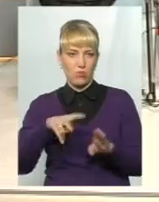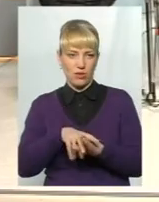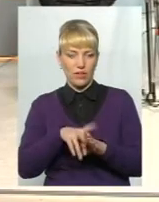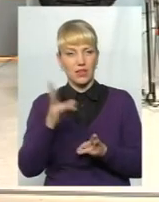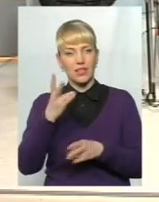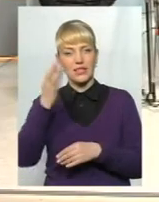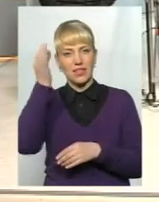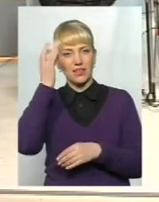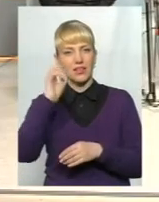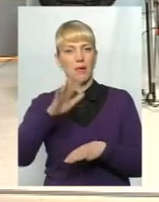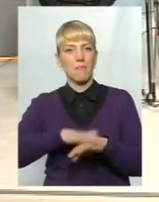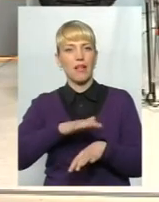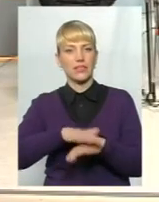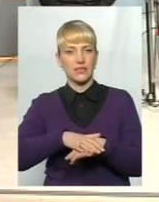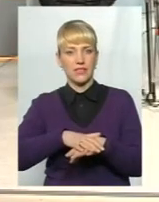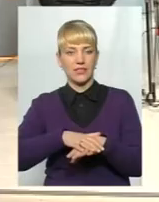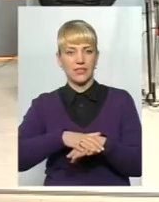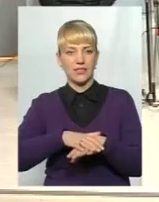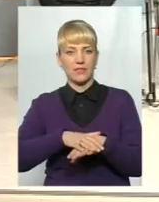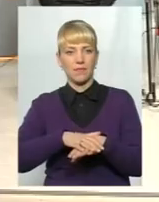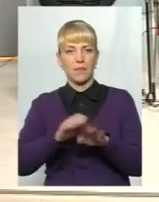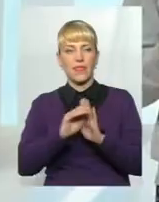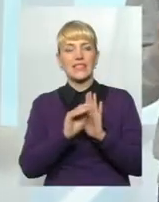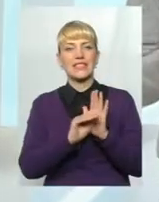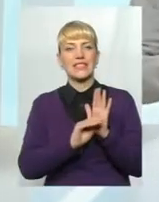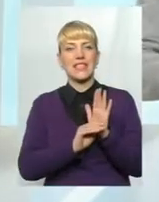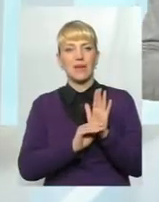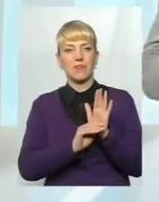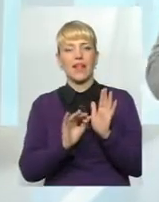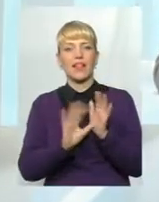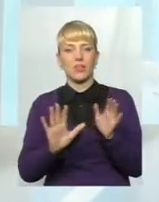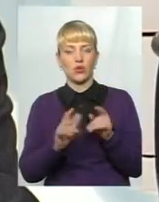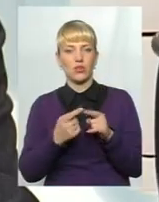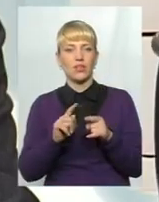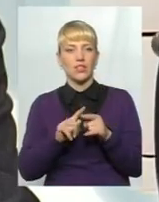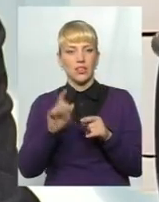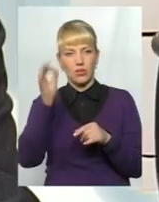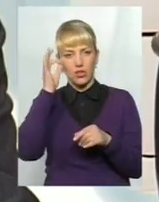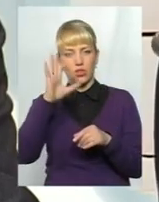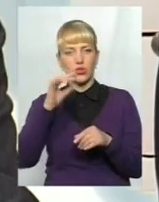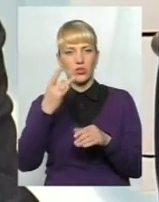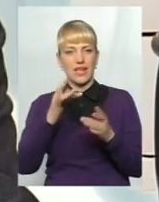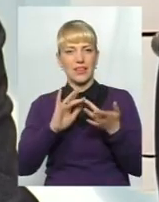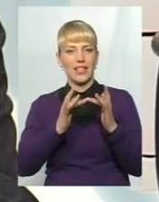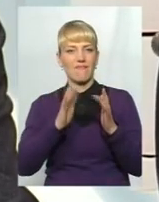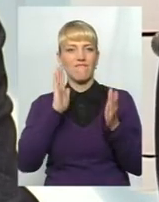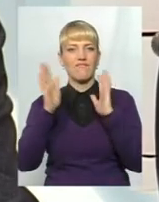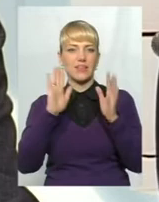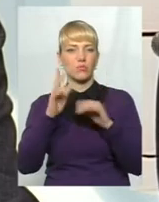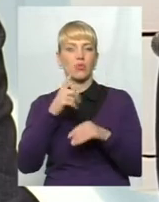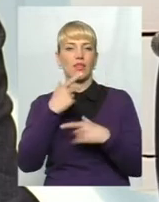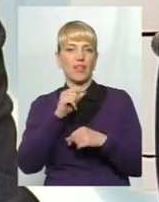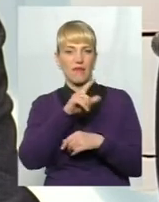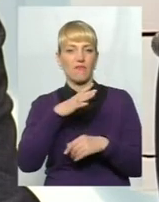банківські, ну, системи. Банківські ці електронні системи, Хочеться згадати соціальні мережі Фейсбук, які витримують, там, до мільярда